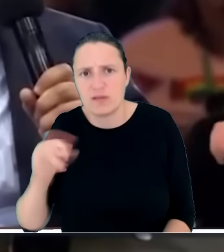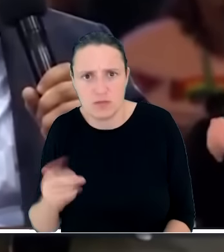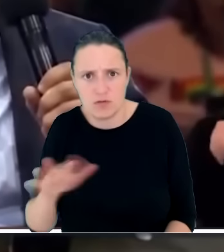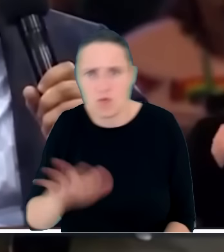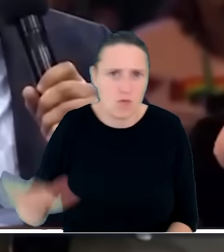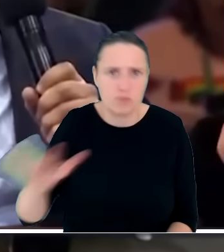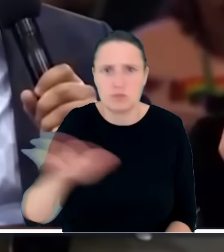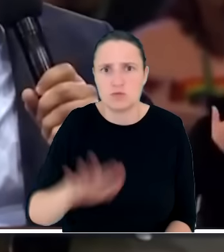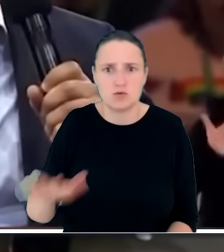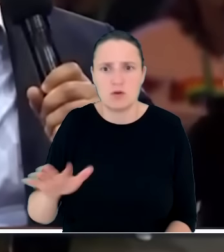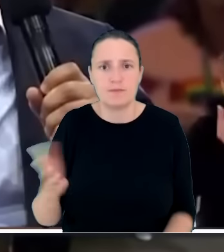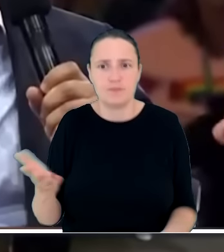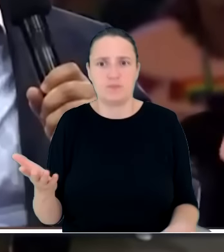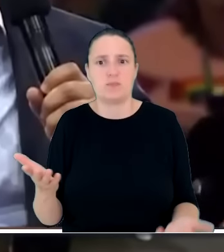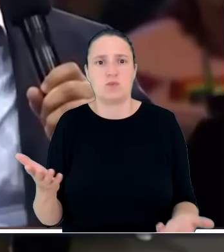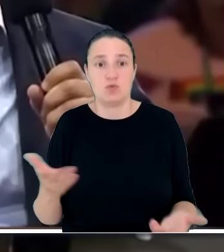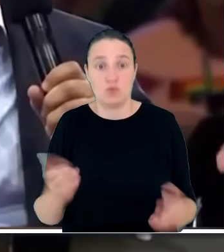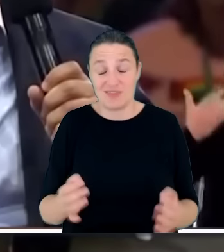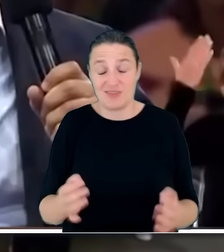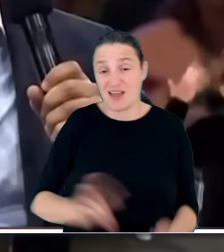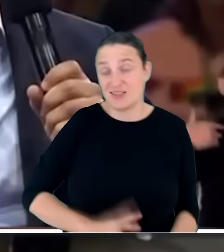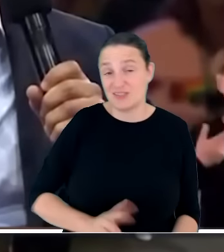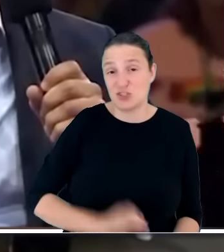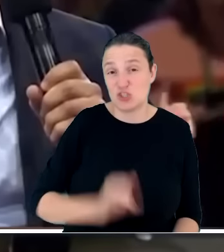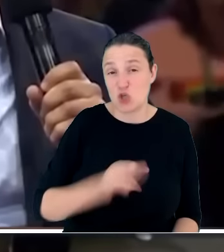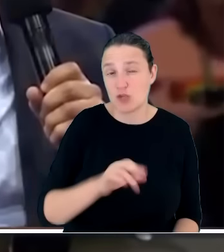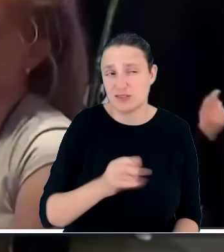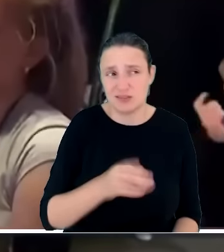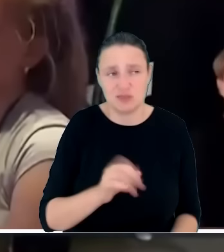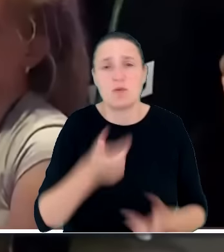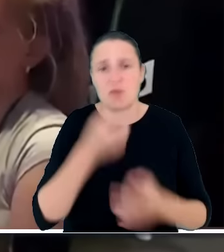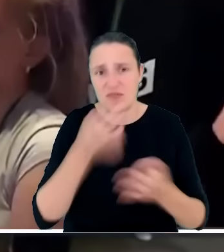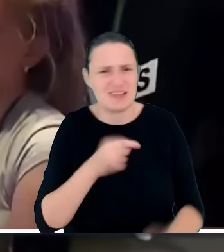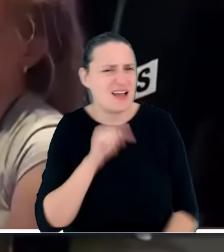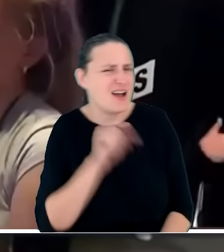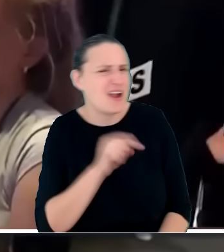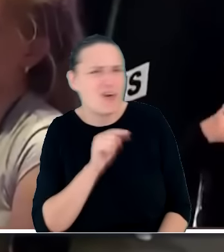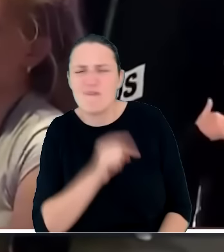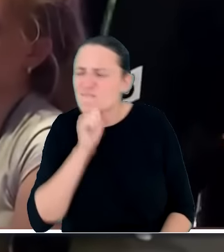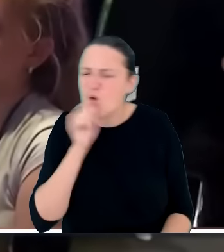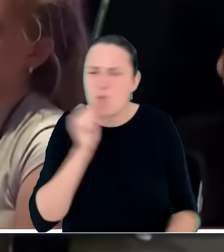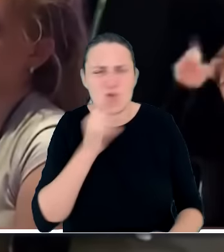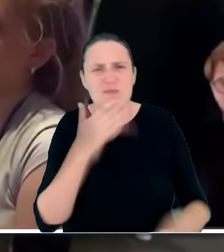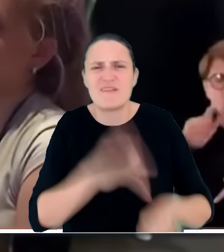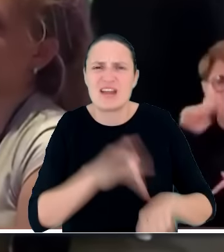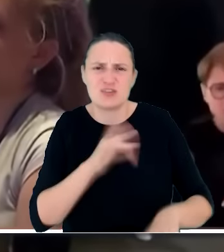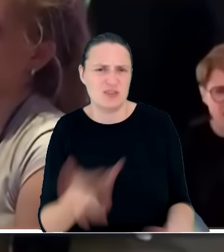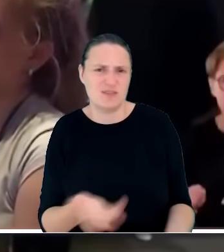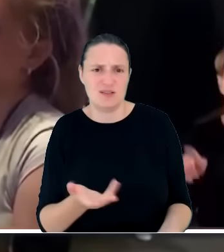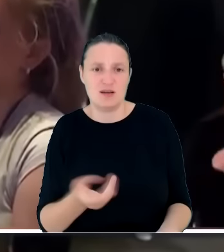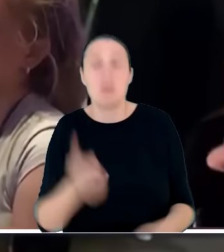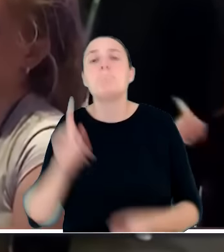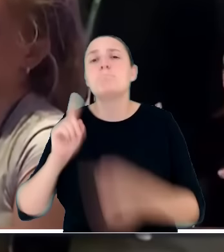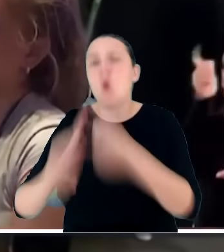to Sikorskiemu naprawdę chwały nie przynosi, ale tak jak mówię, ten człowiek nie ma w sobie krzty wrażliwości. Polityka politykom,